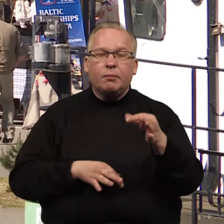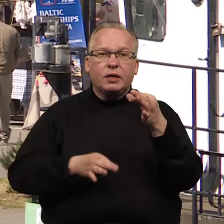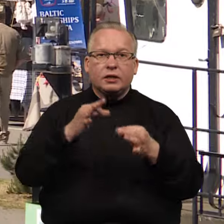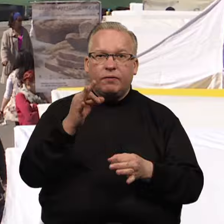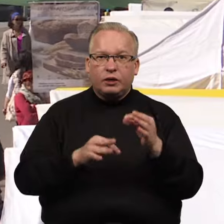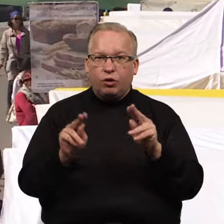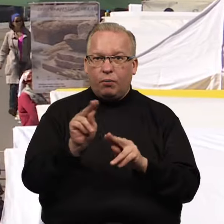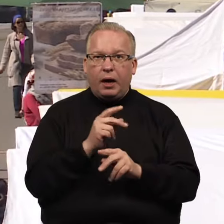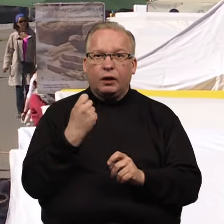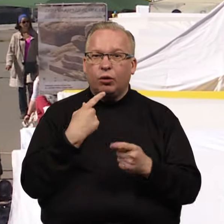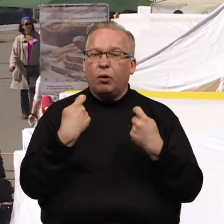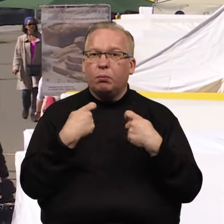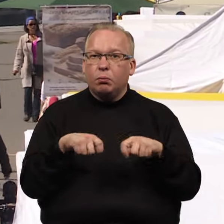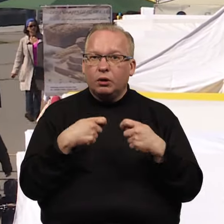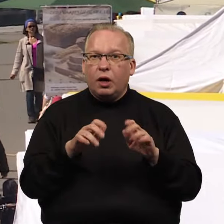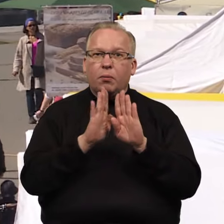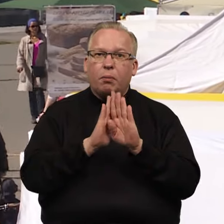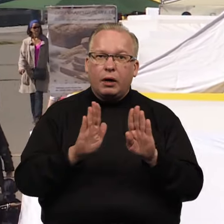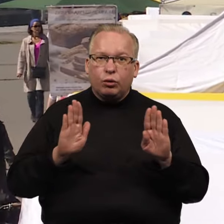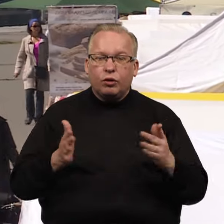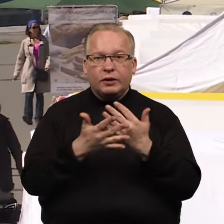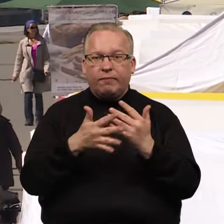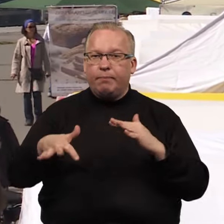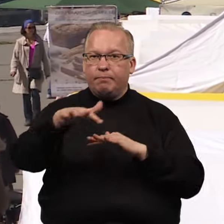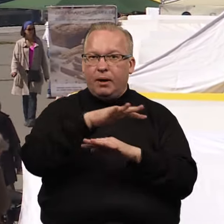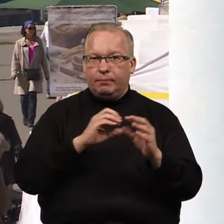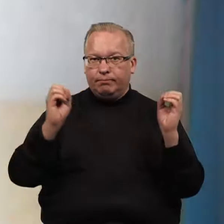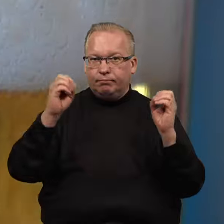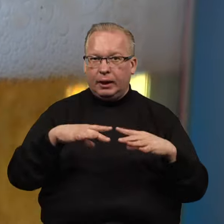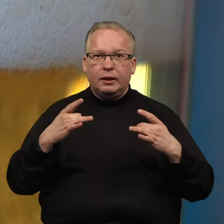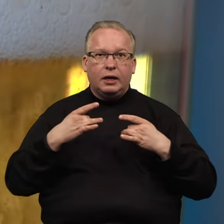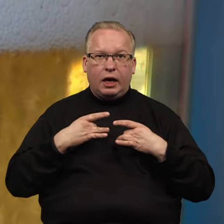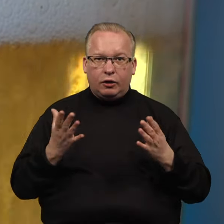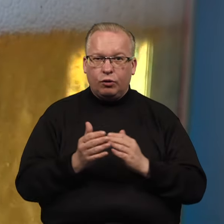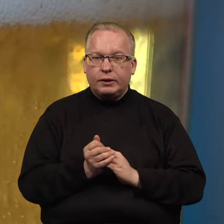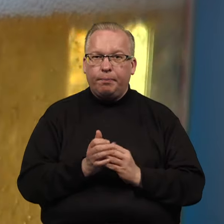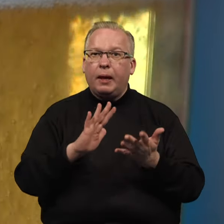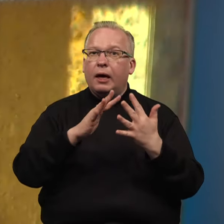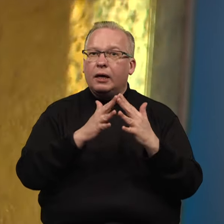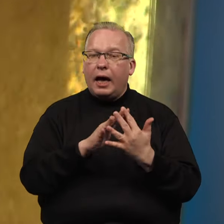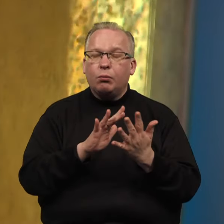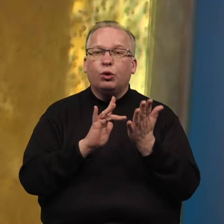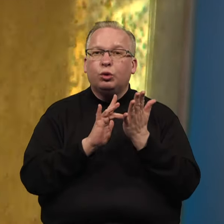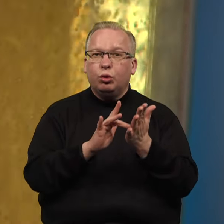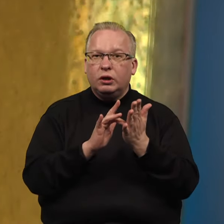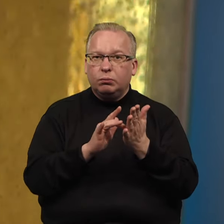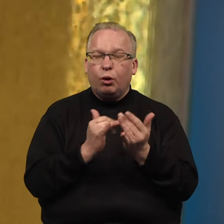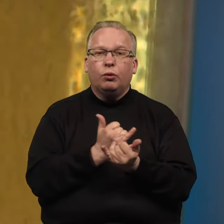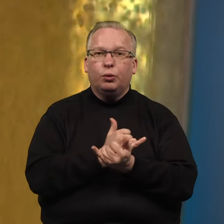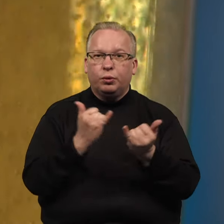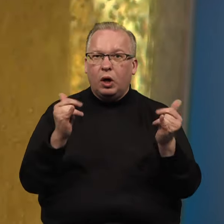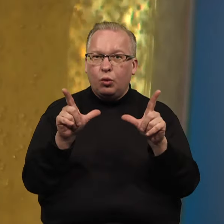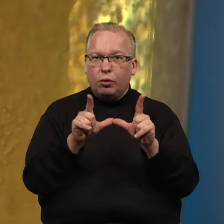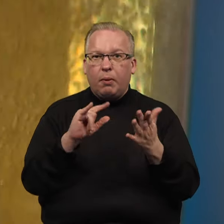dėl alkoholio prekybos mūgėse, parodose ir masiniuose renginiuose. Kaimo turizmo paslaugas teikiantiems ūkininkams